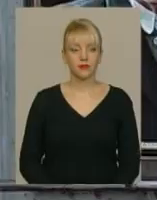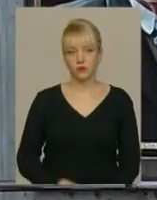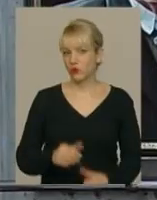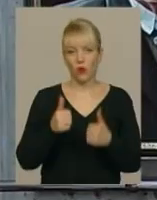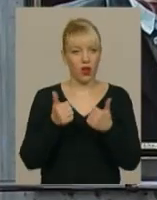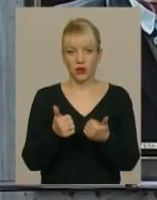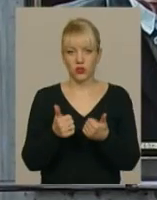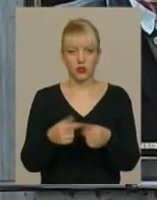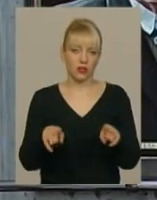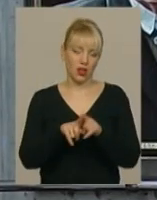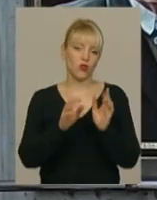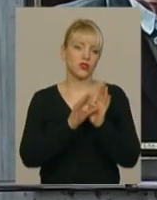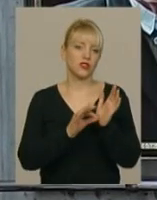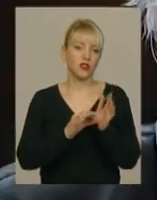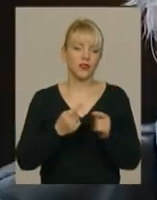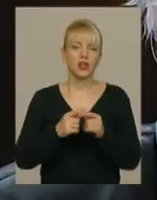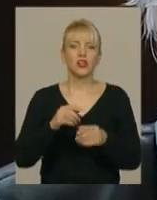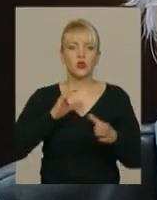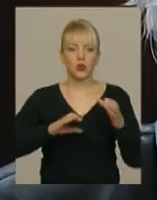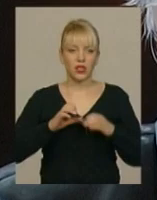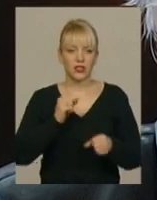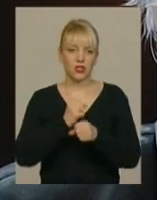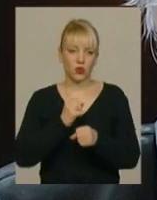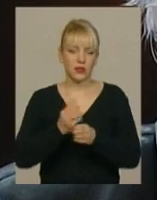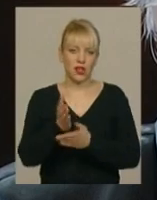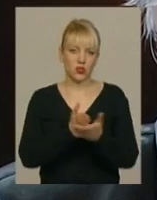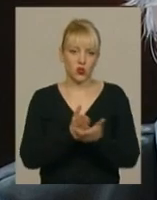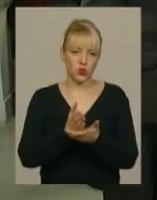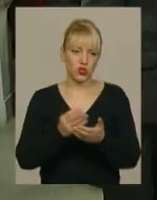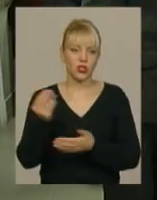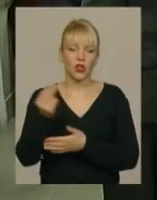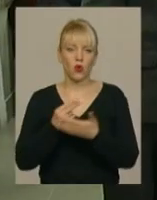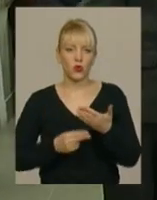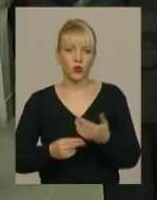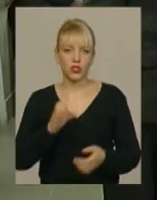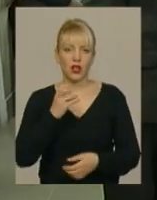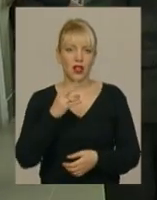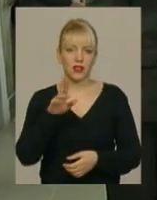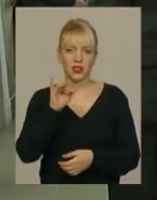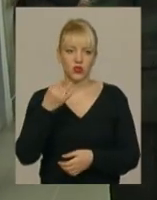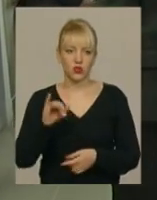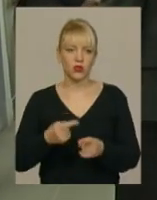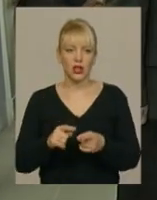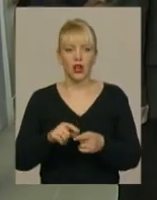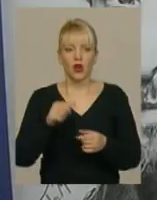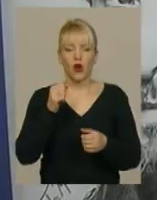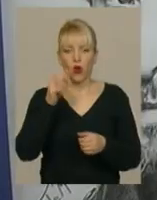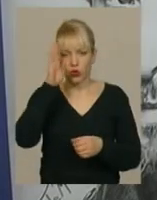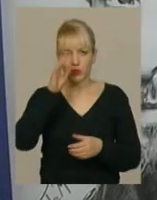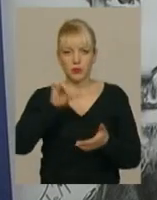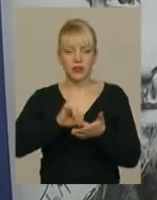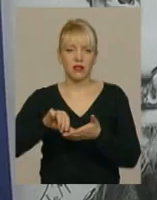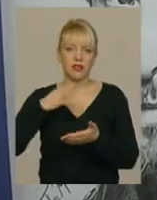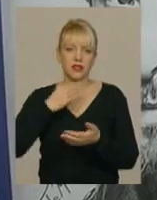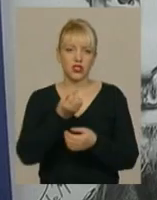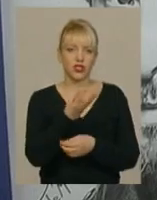Так оцінив студентські роботи заслужений художник України Михайло Андрійчук. Хлопці представили по 14 робіт кожен. В основному